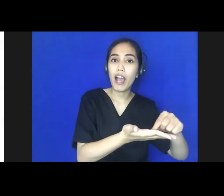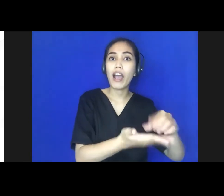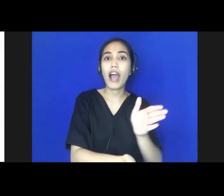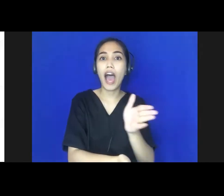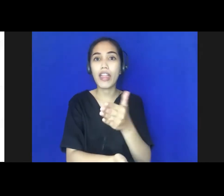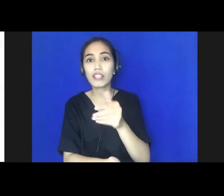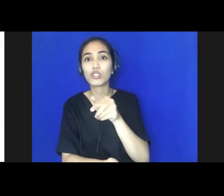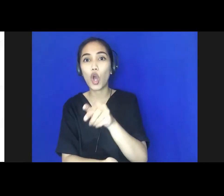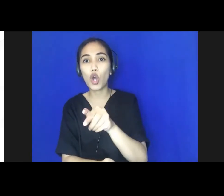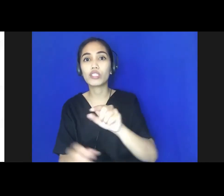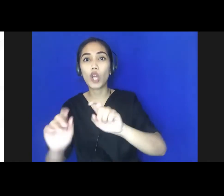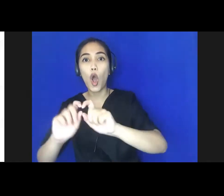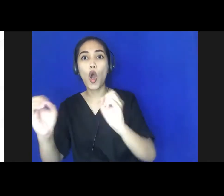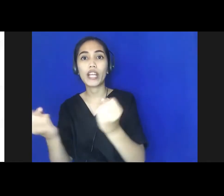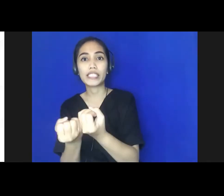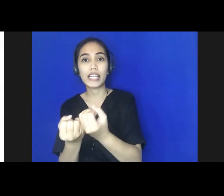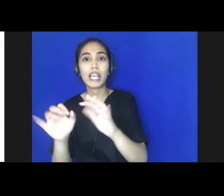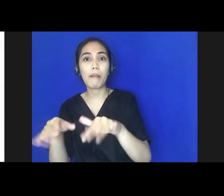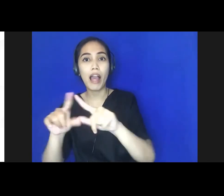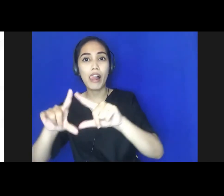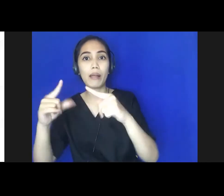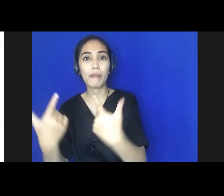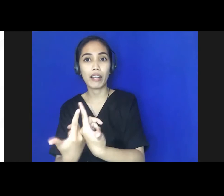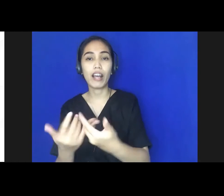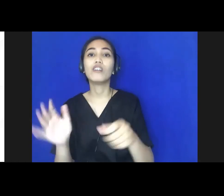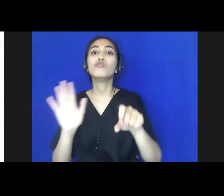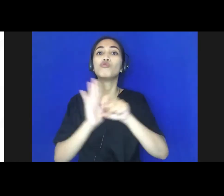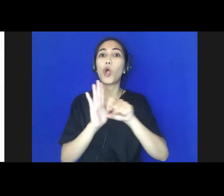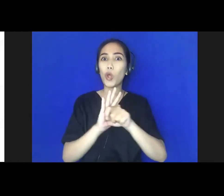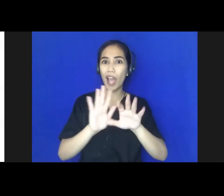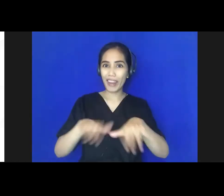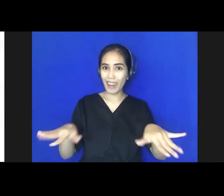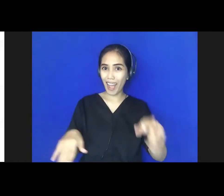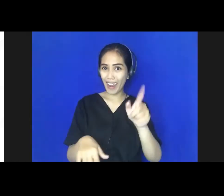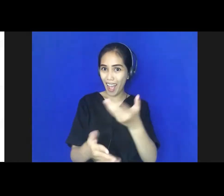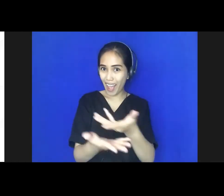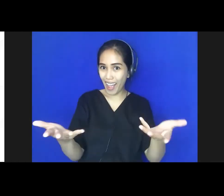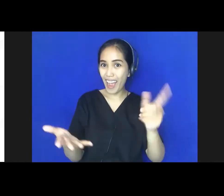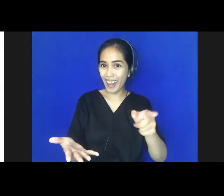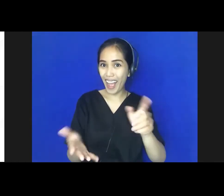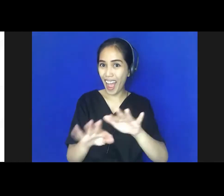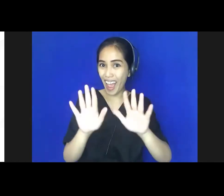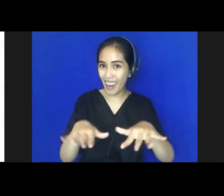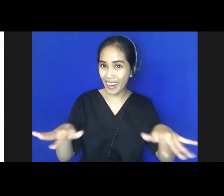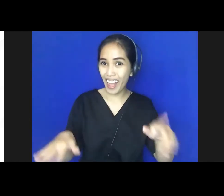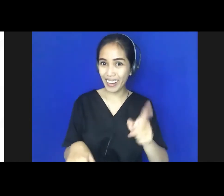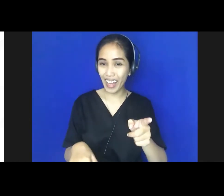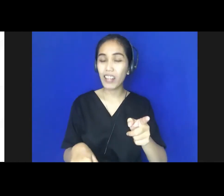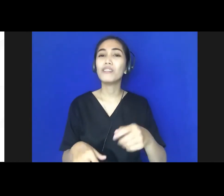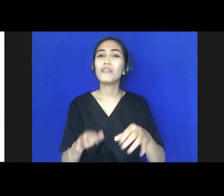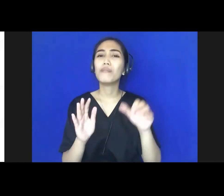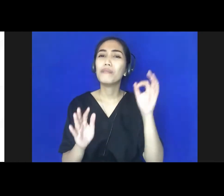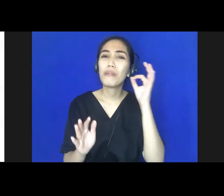untuk lembaga ini, untuk yang adik-adik, karena di sini banyak adik-adik nanti, tolong jangan ditulis